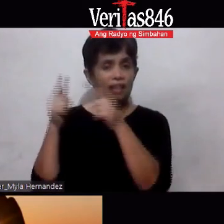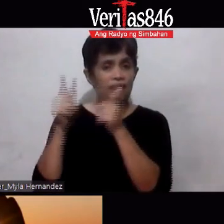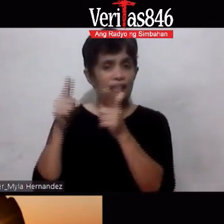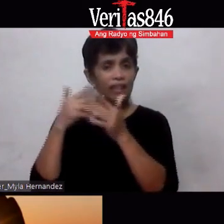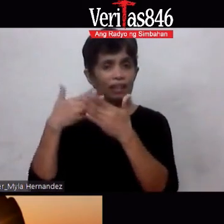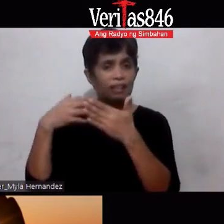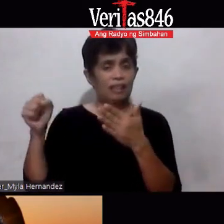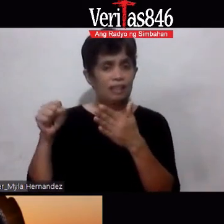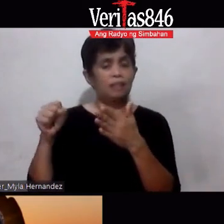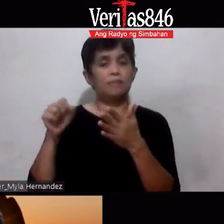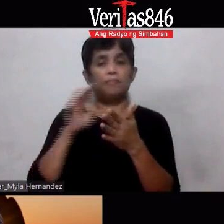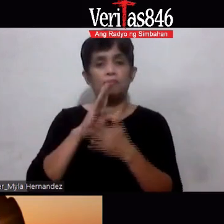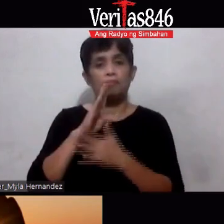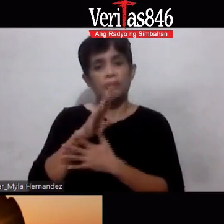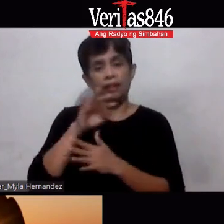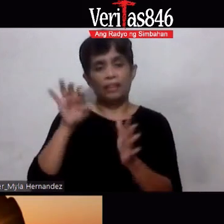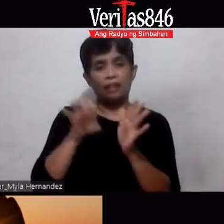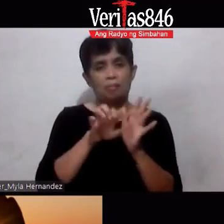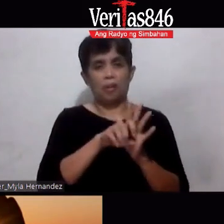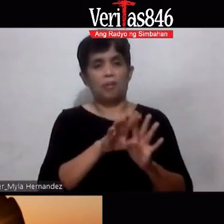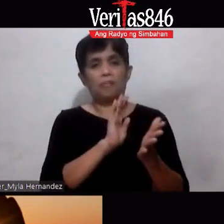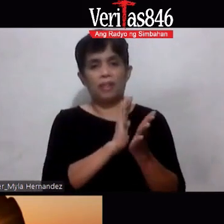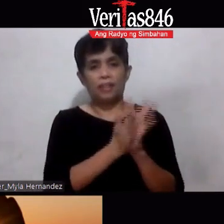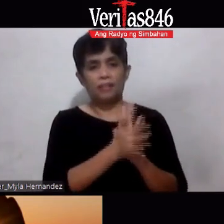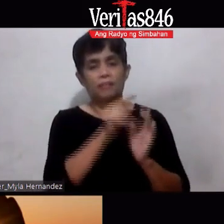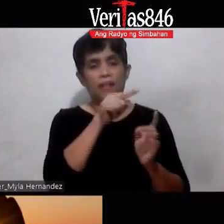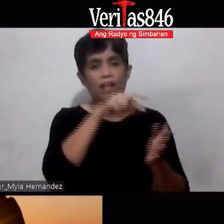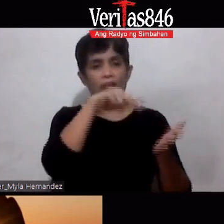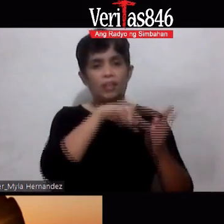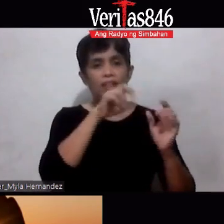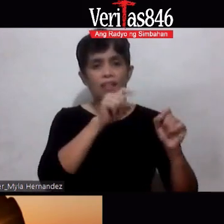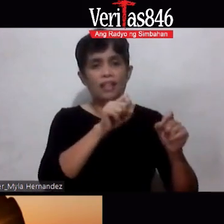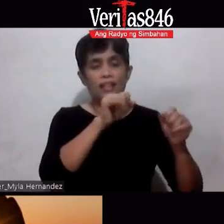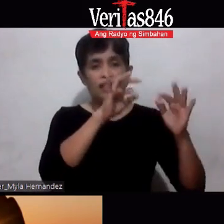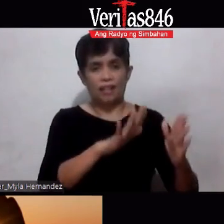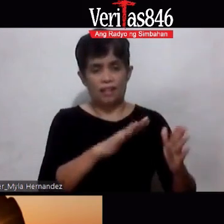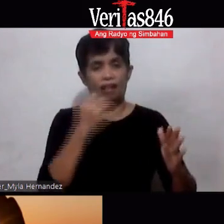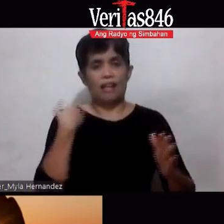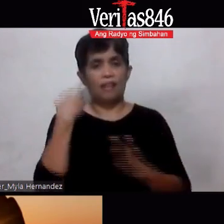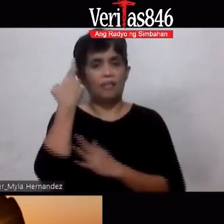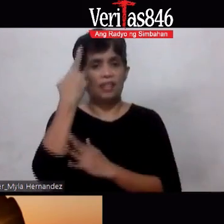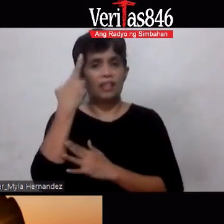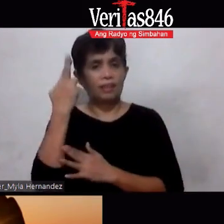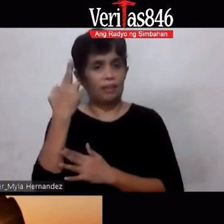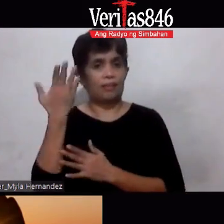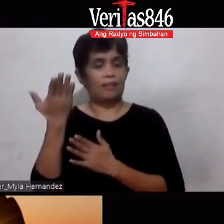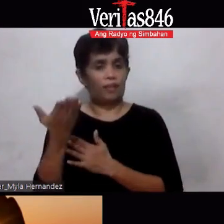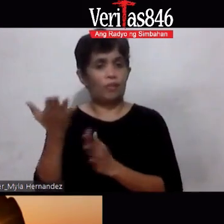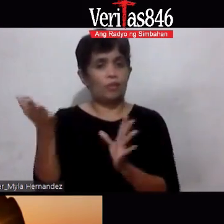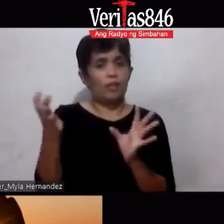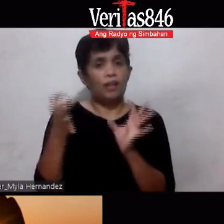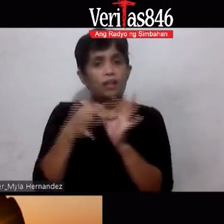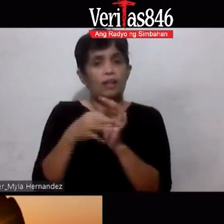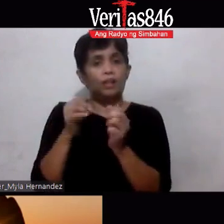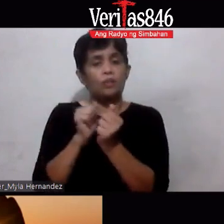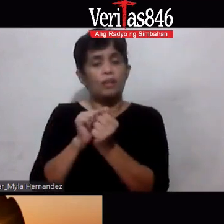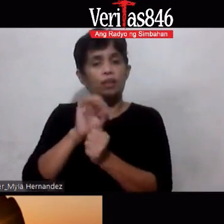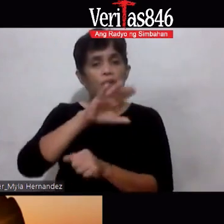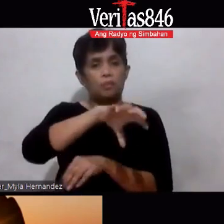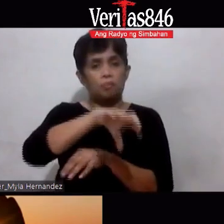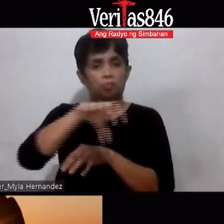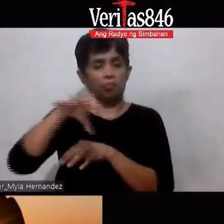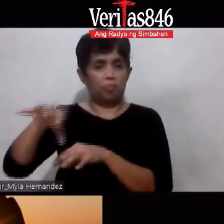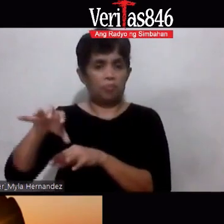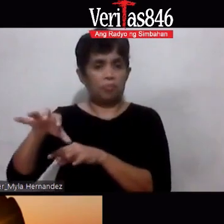like that being a reseller being able to have a reason to connect with your neighbor having a reason to